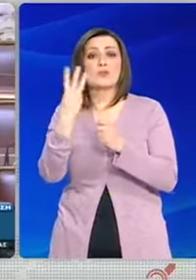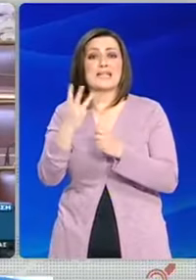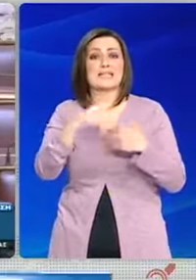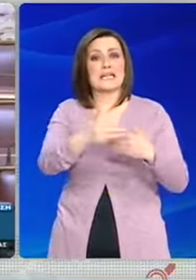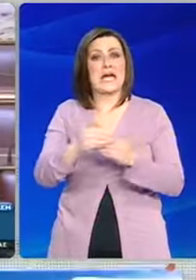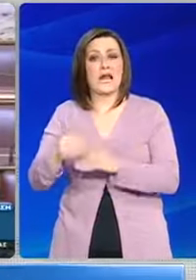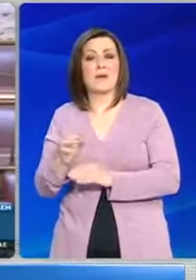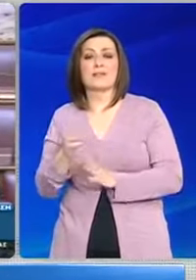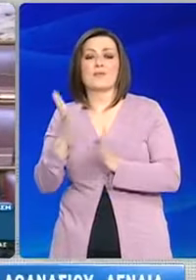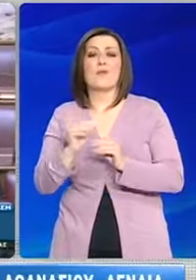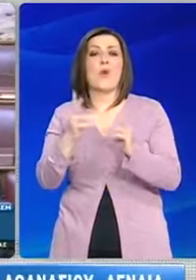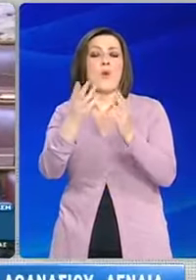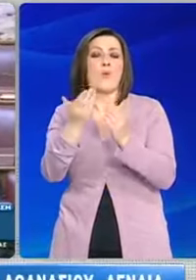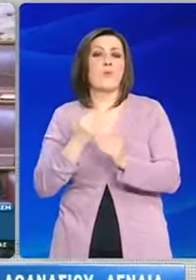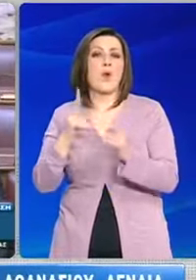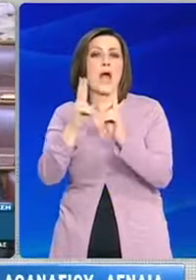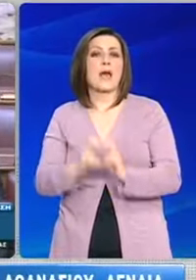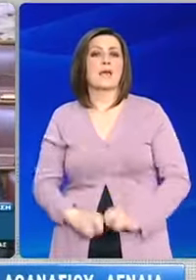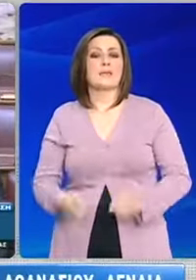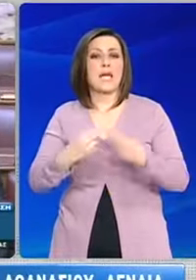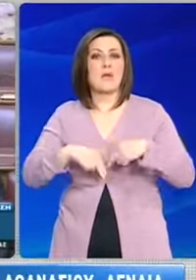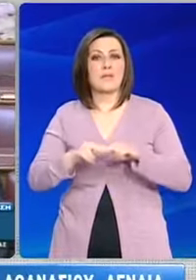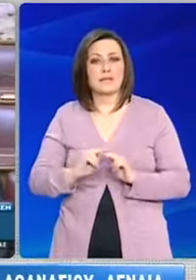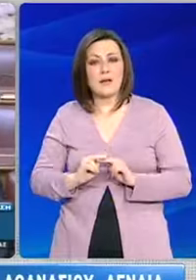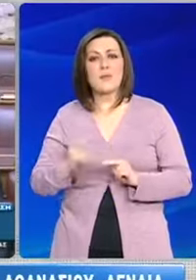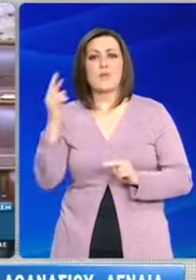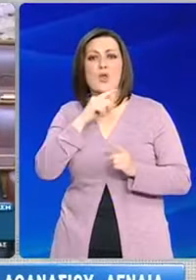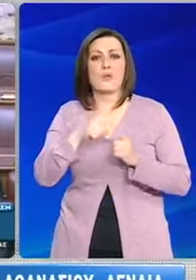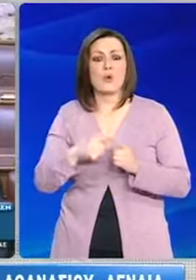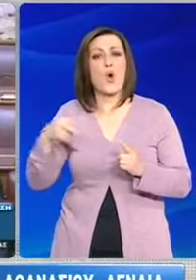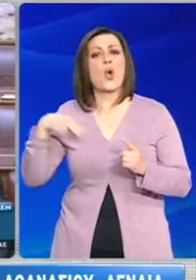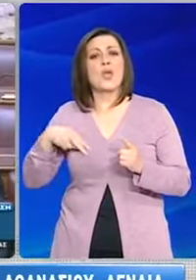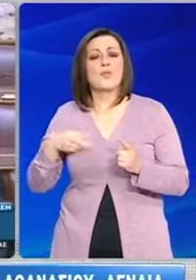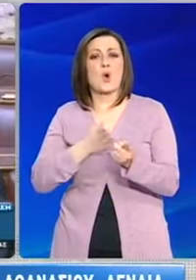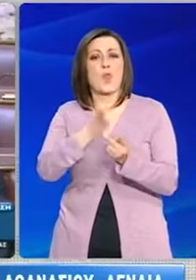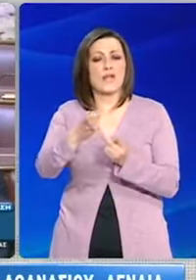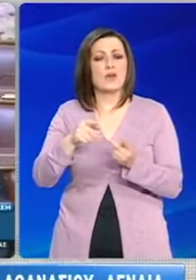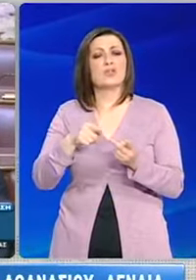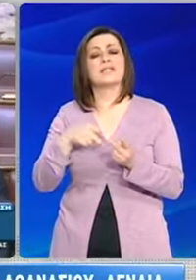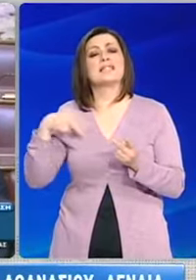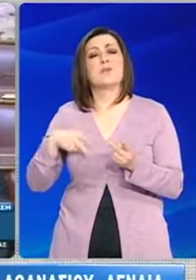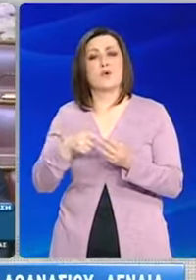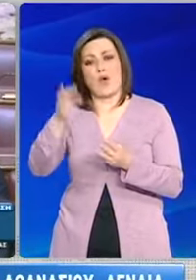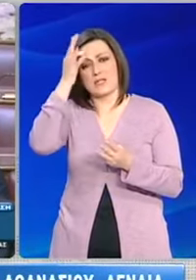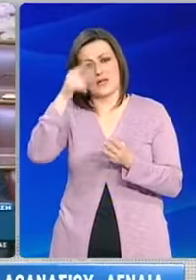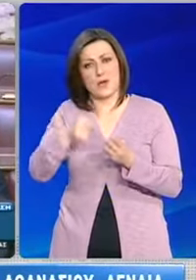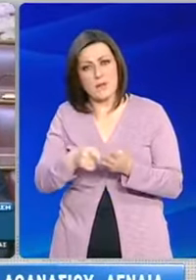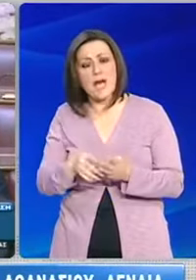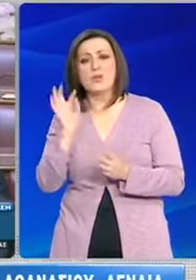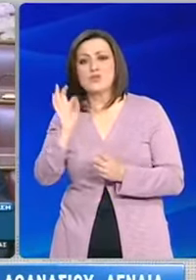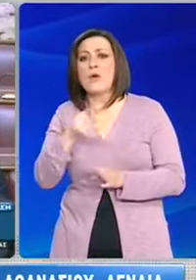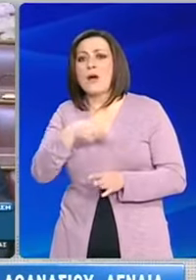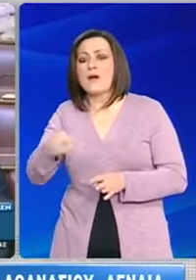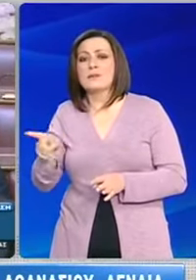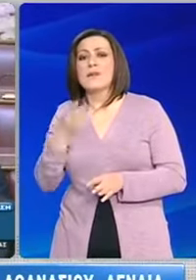για προανακριτική επιτροπή, για τους κυρίους Σαμαρά, Αθανασίου και Δένδια, με την κατηγορία της κατάχρησης εξουσίας και της εσχάτης